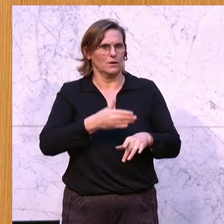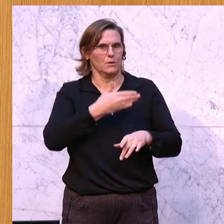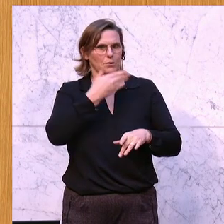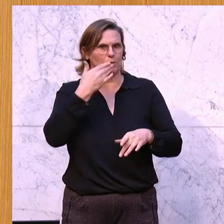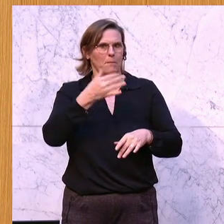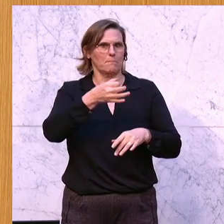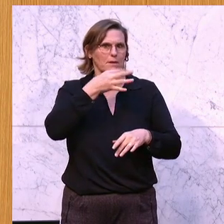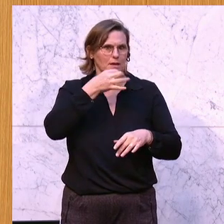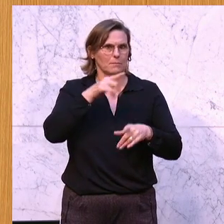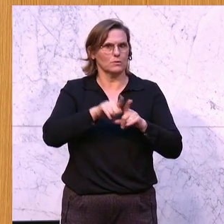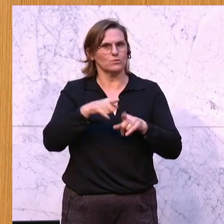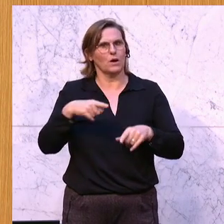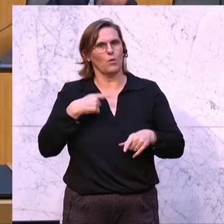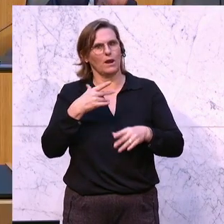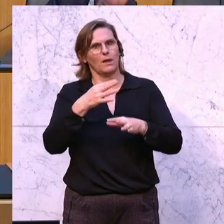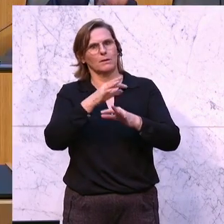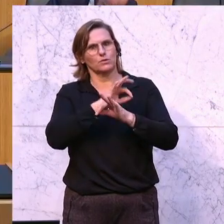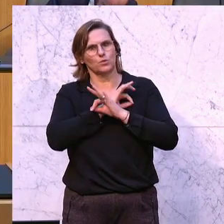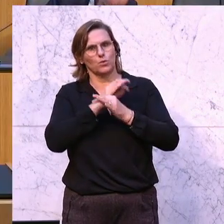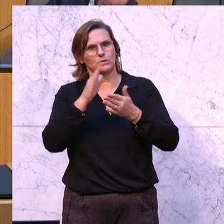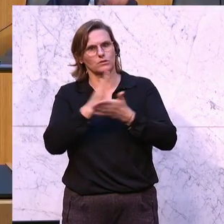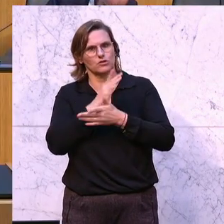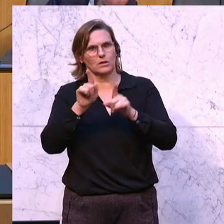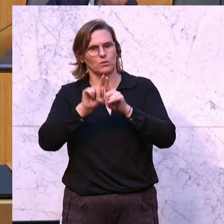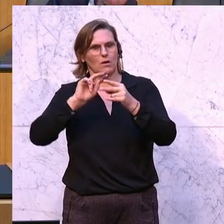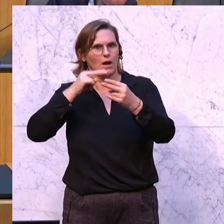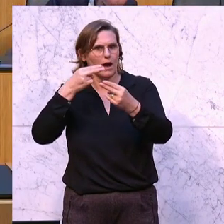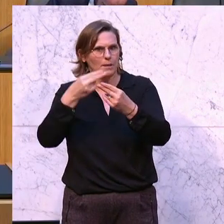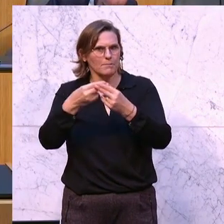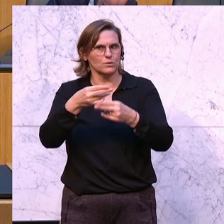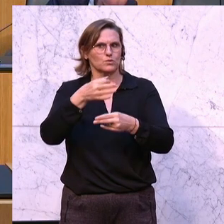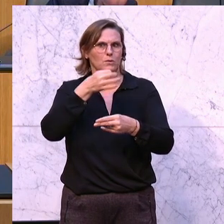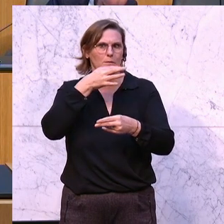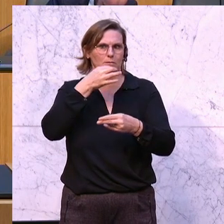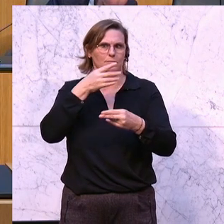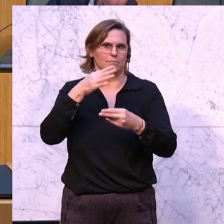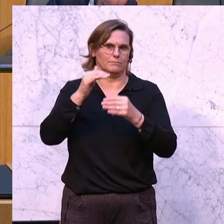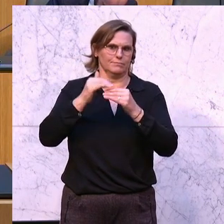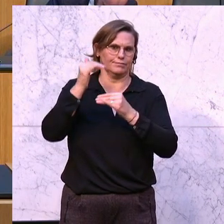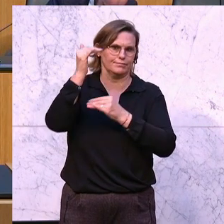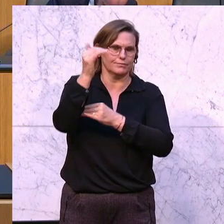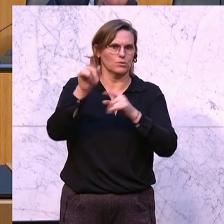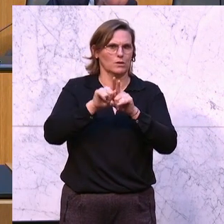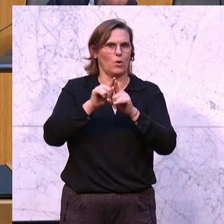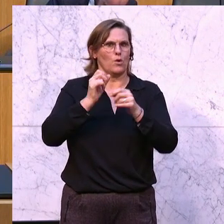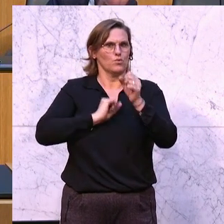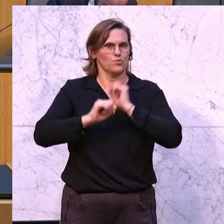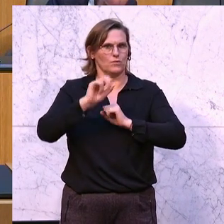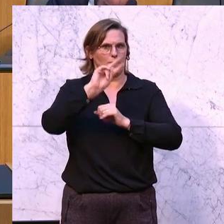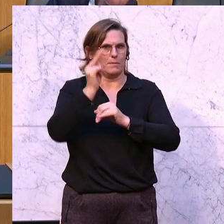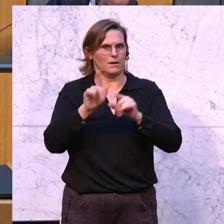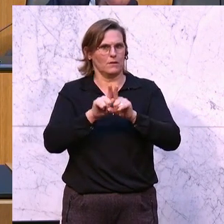Medikation und damit Leben und Tod entscheiden, Anpassung des Arzneimittelspannensystems zugunsten der österreichischen Vertriebsebene und Erweiterung des Notfallparagrafen, um die